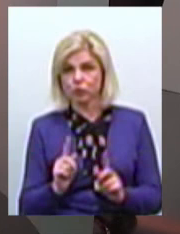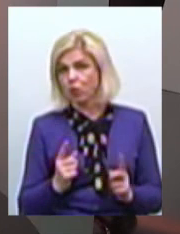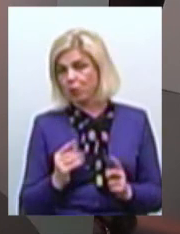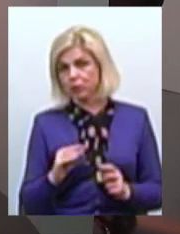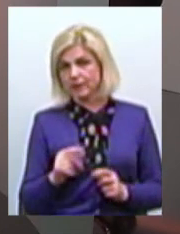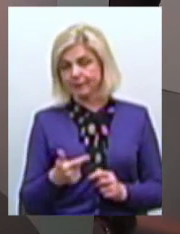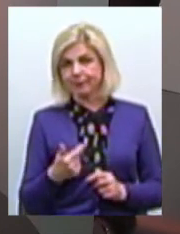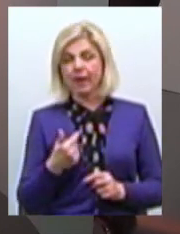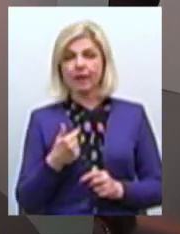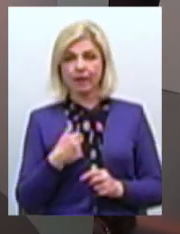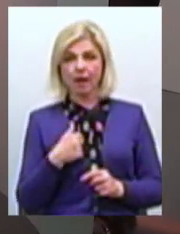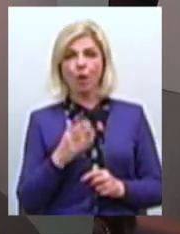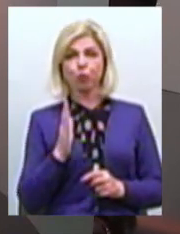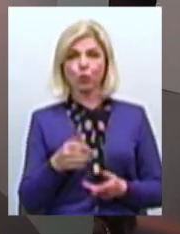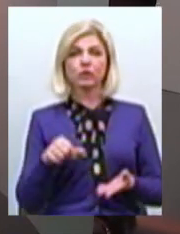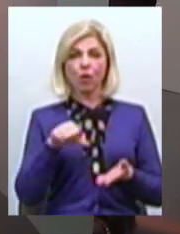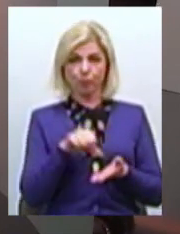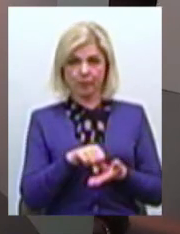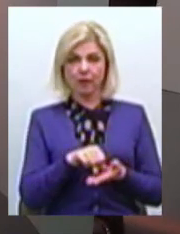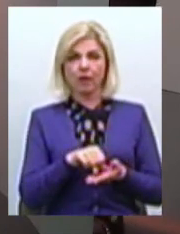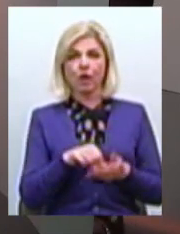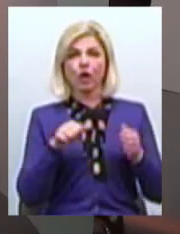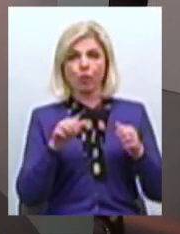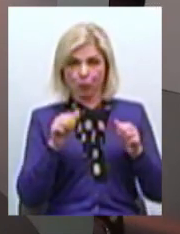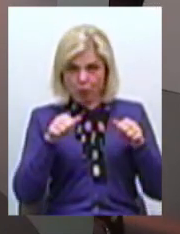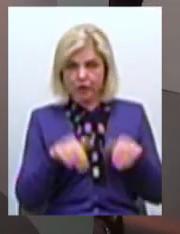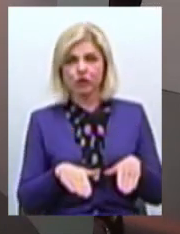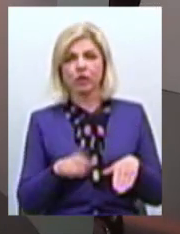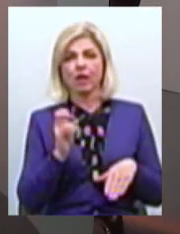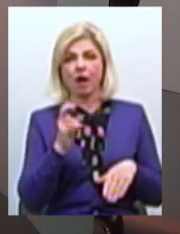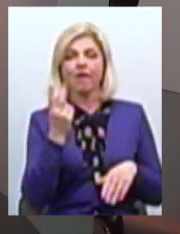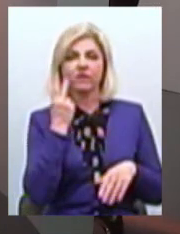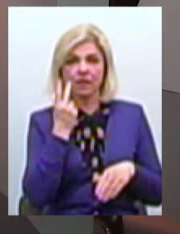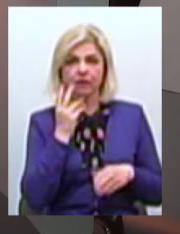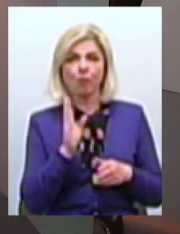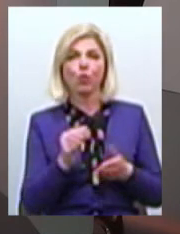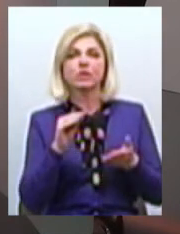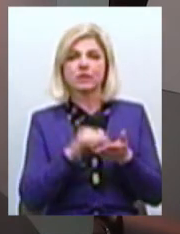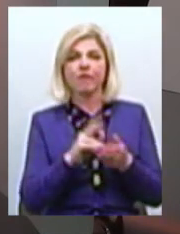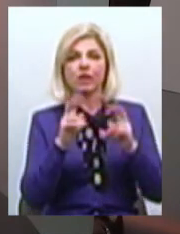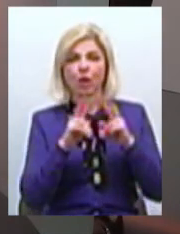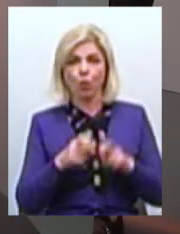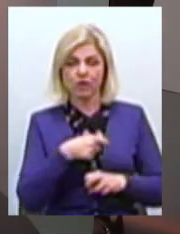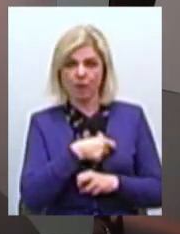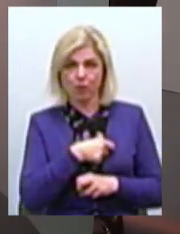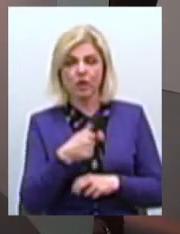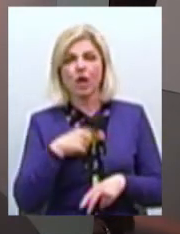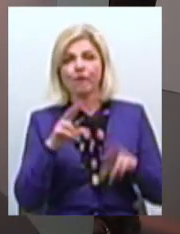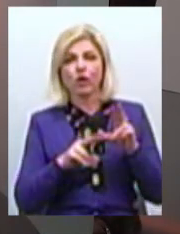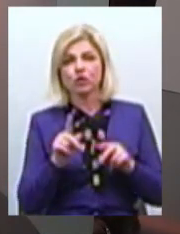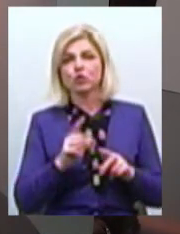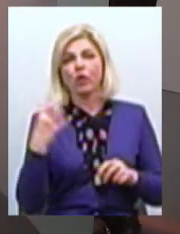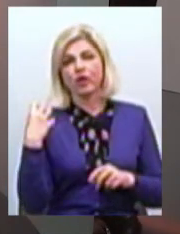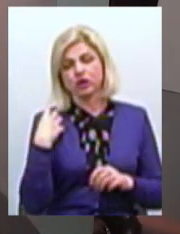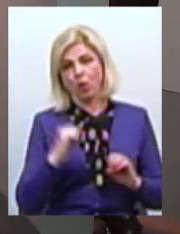Я буду приймати рішення Як завжди Ставити його на розгляд депутатів І я вважаю Що начальник управління